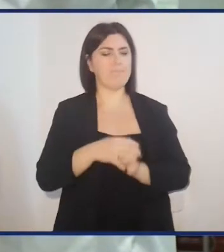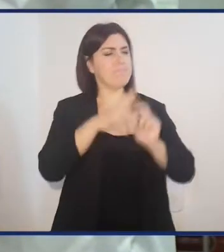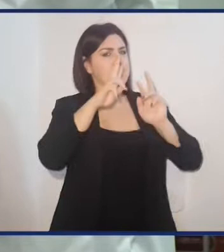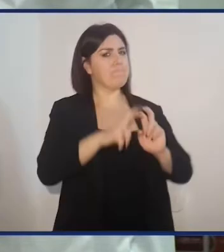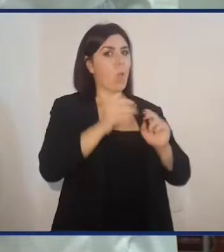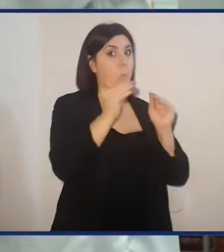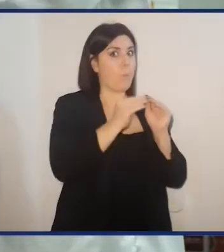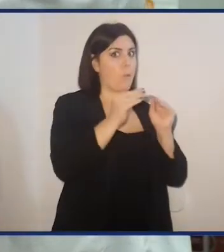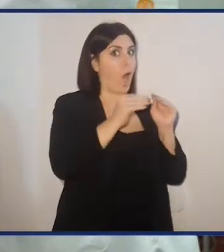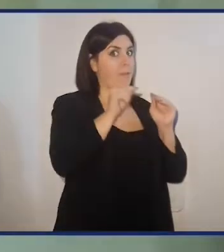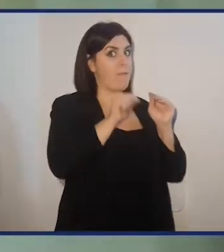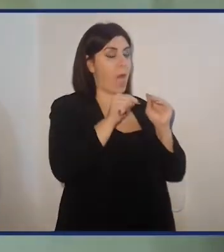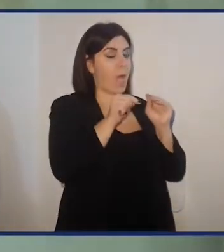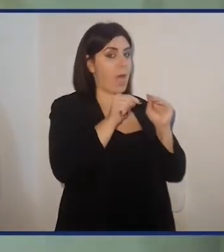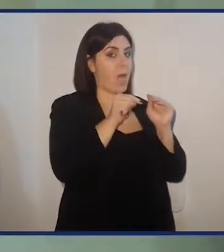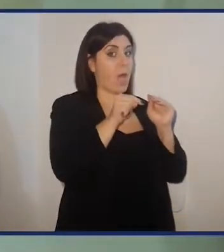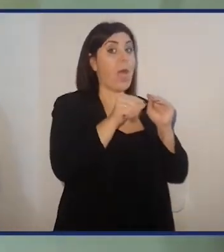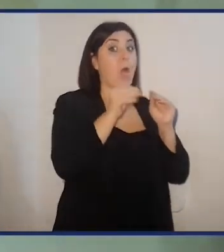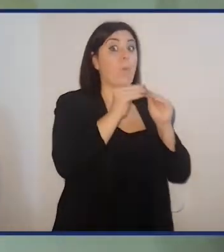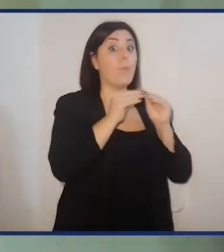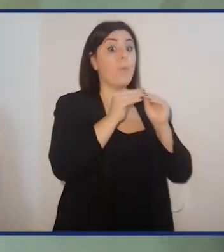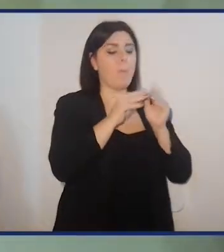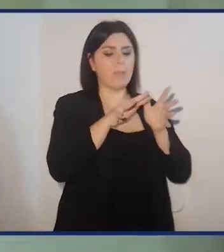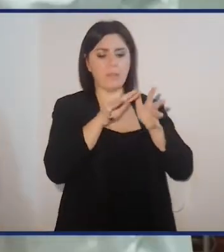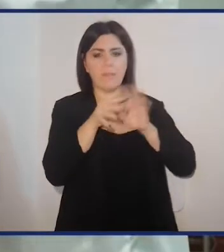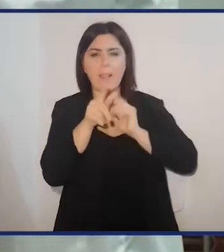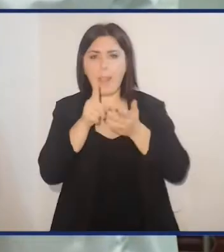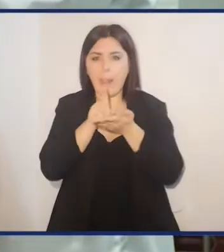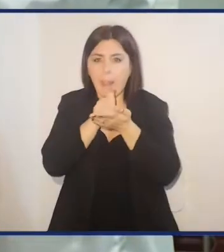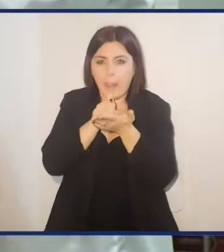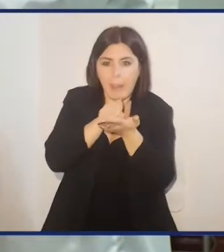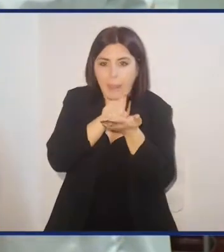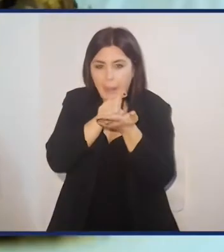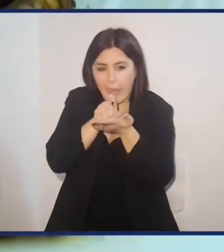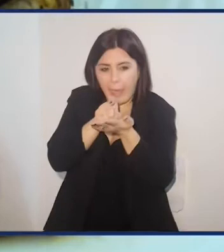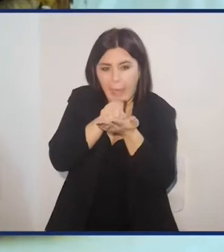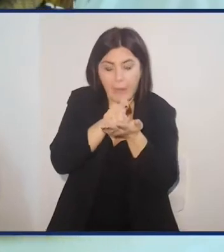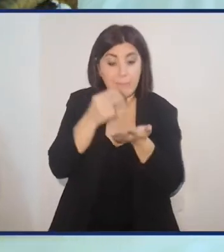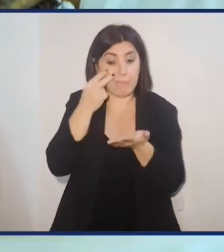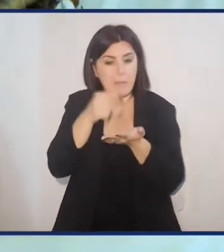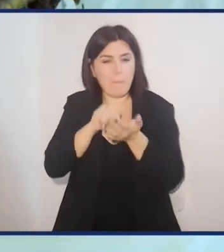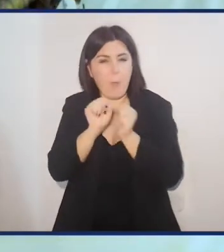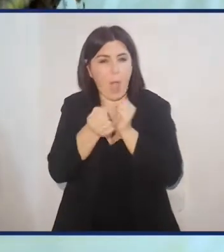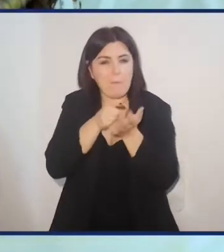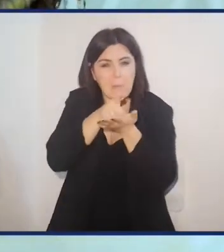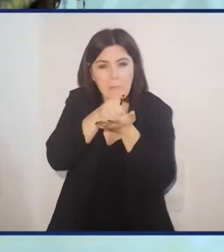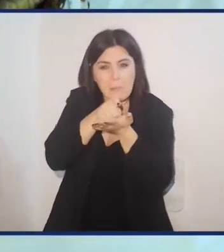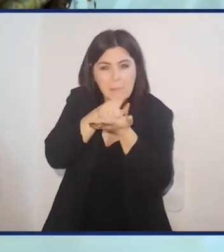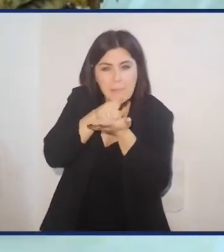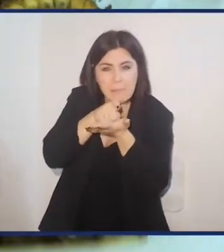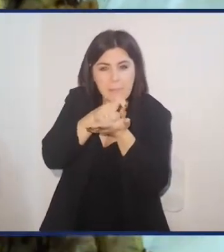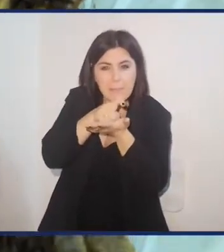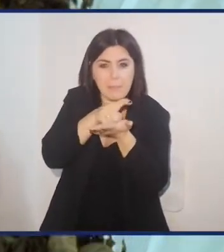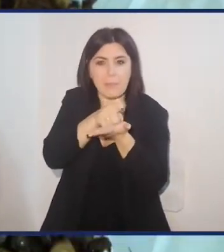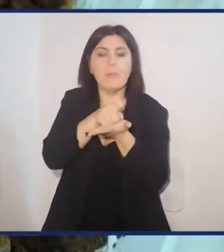uova, diventa larva, vedete come si muove, è